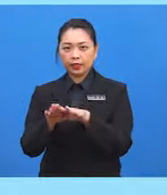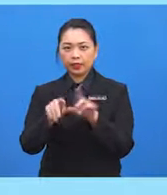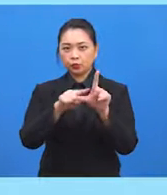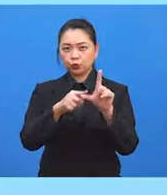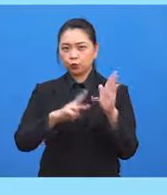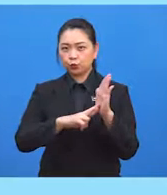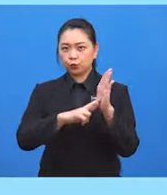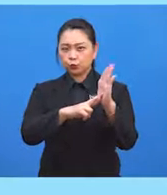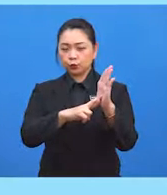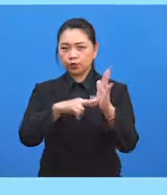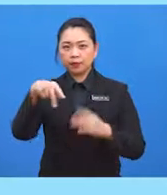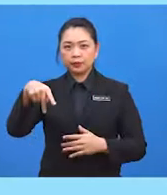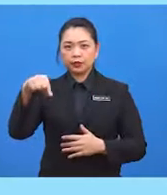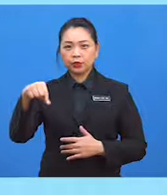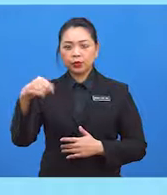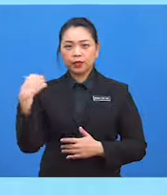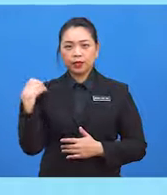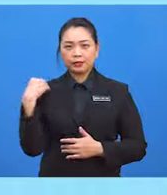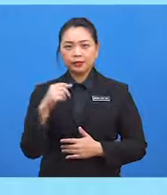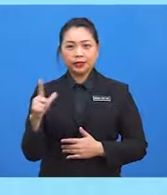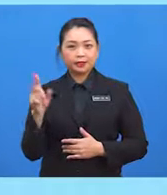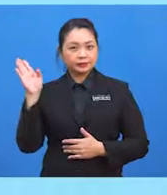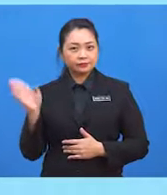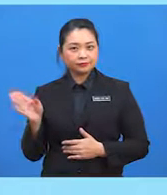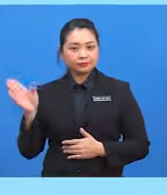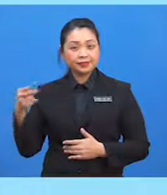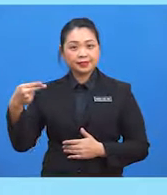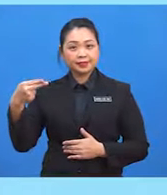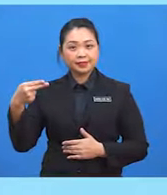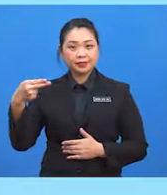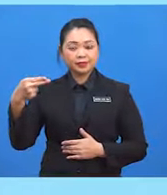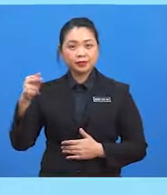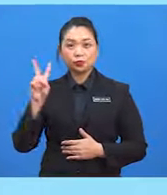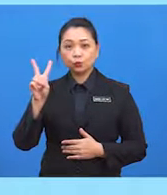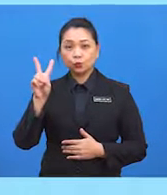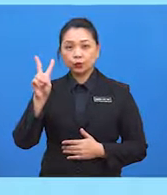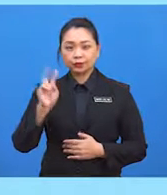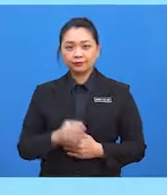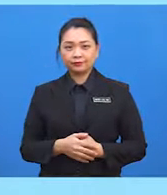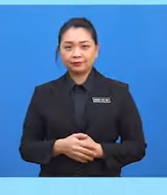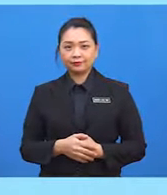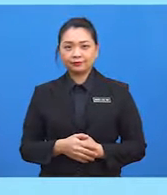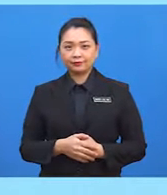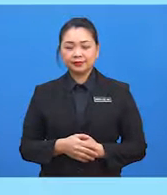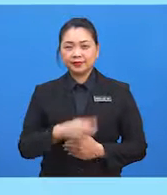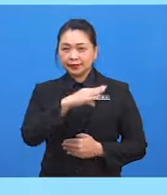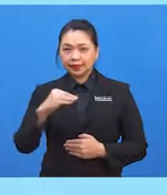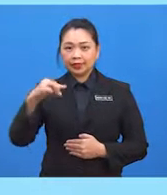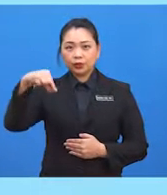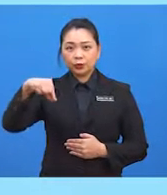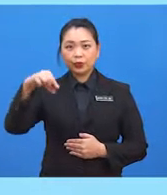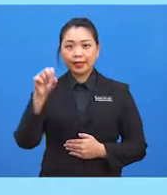PQ ialah hipotenus, iaitu 2 unit. QS